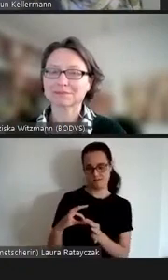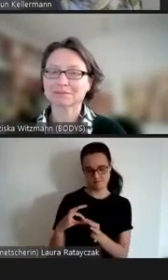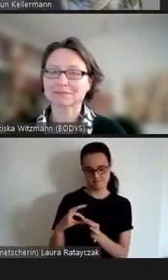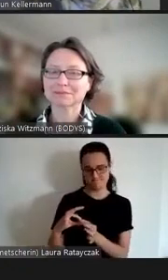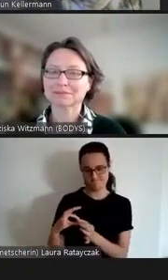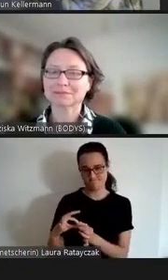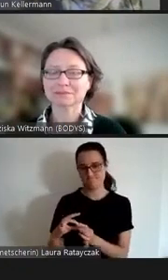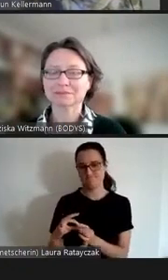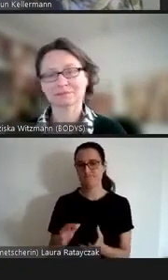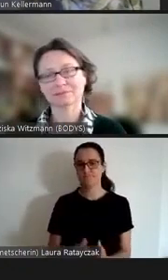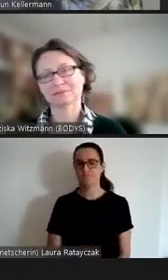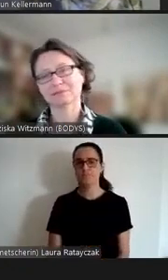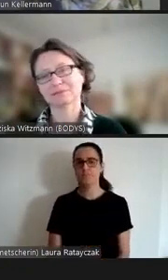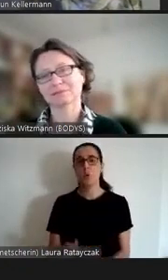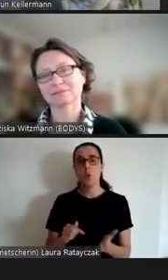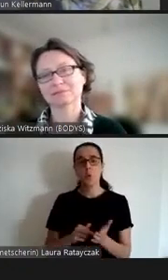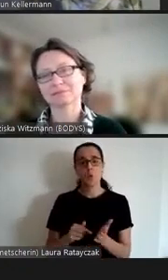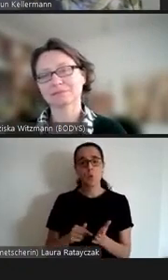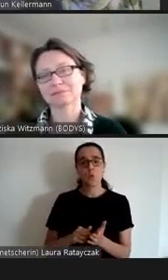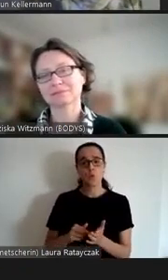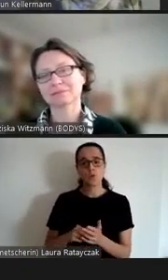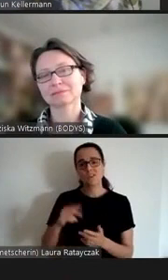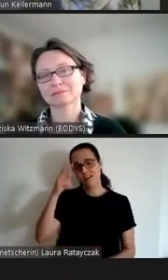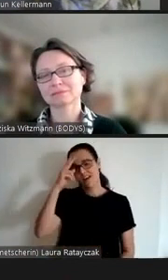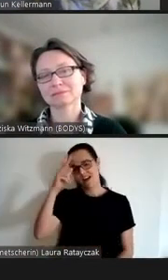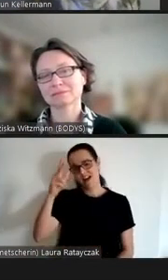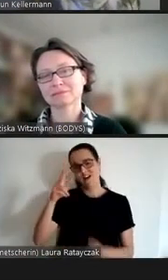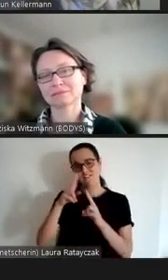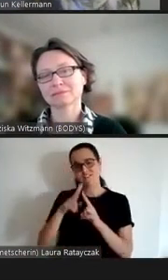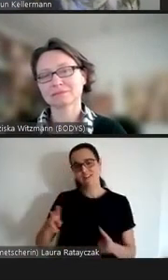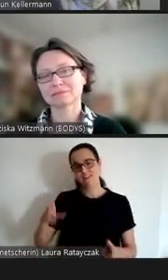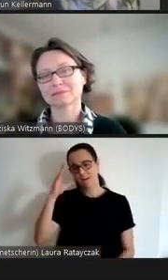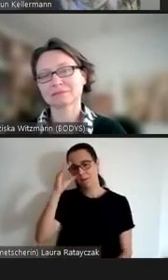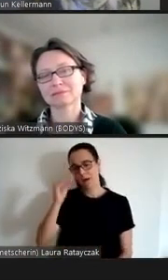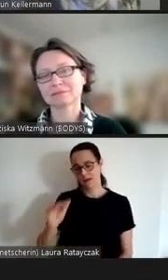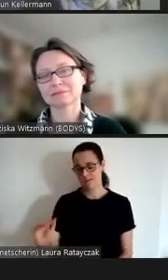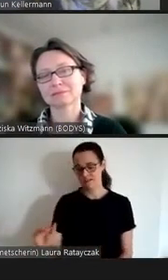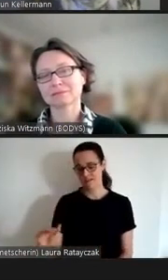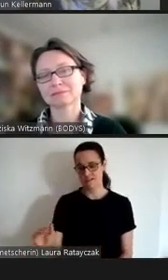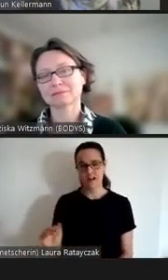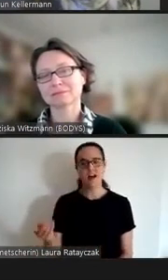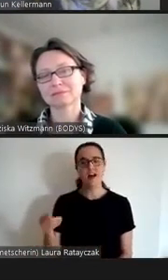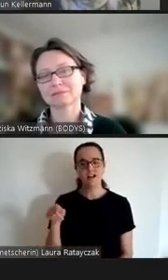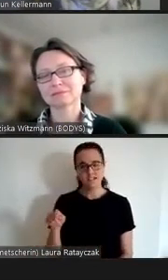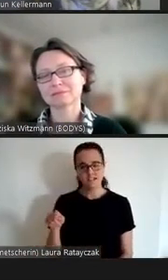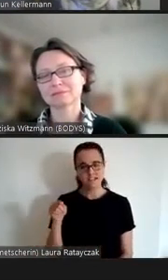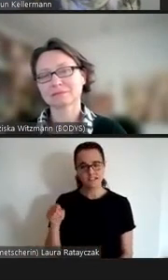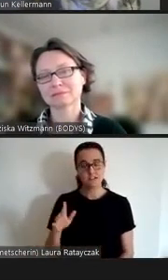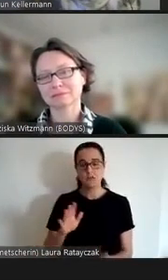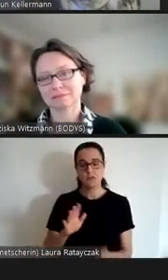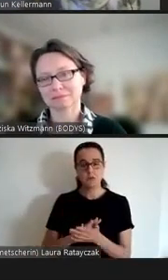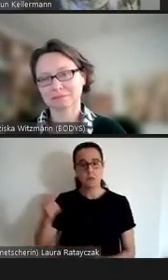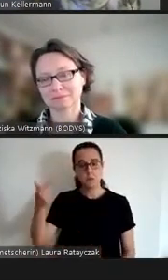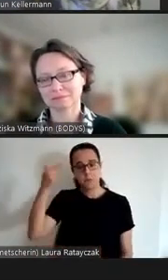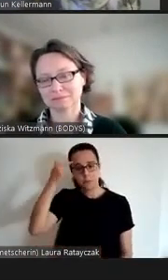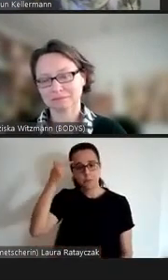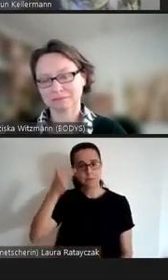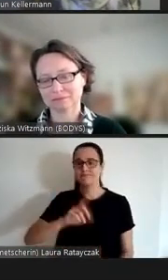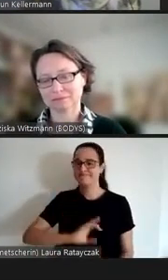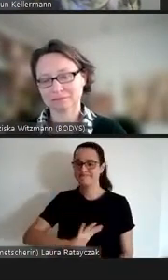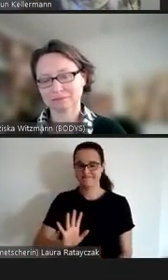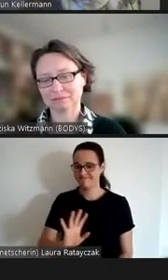denn der kleine Herr Friedemann schießt sich nicht etwa eine Kugel durch den Kopf